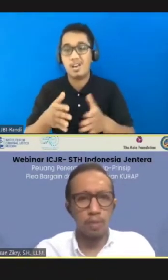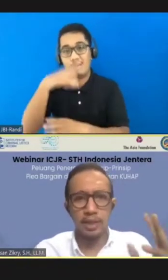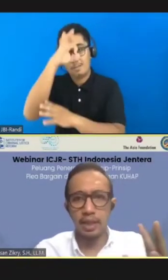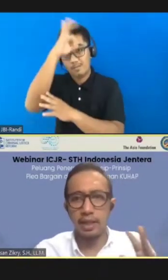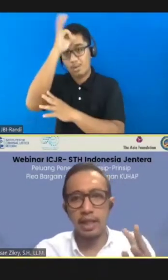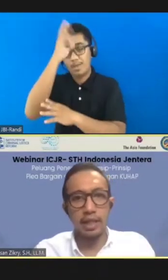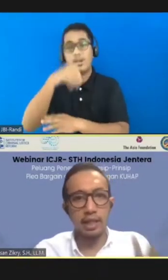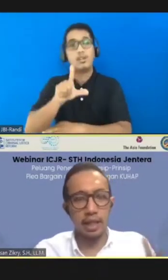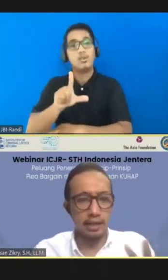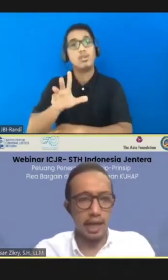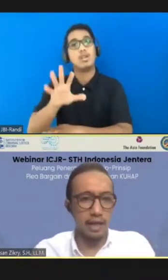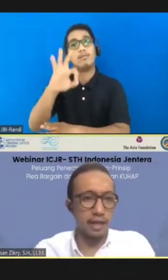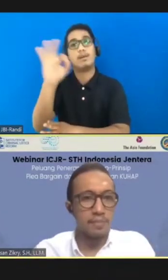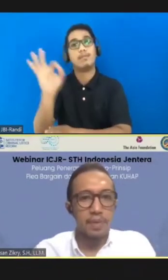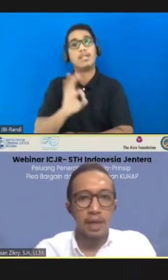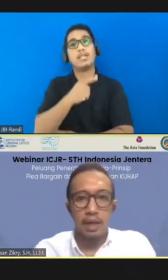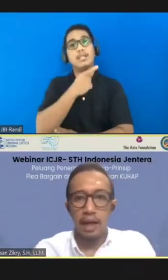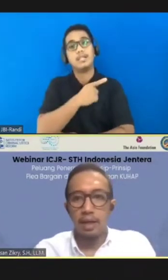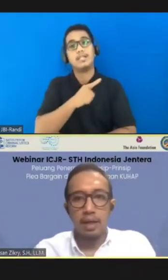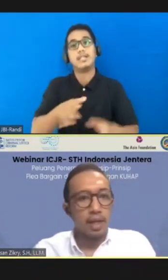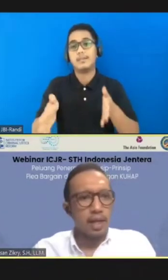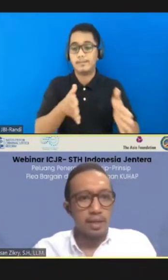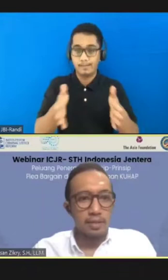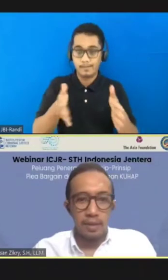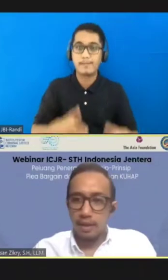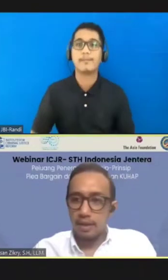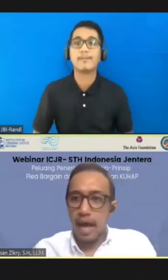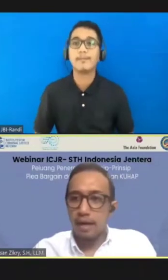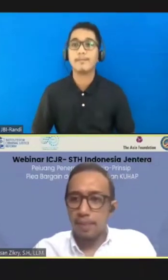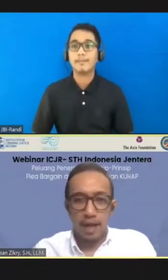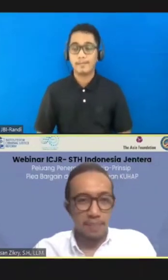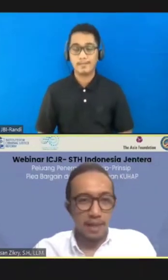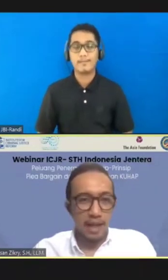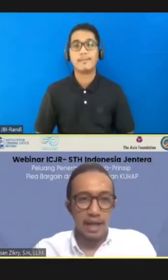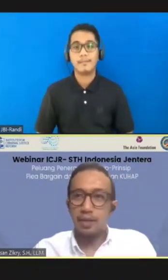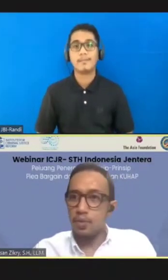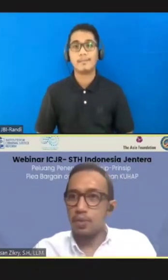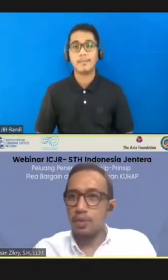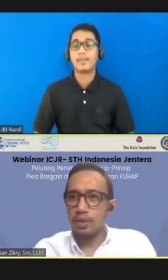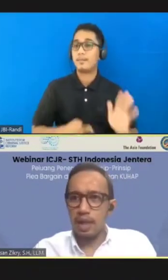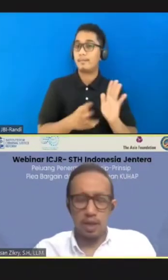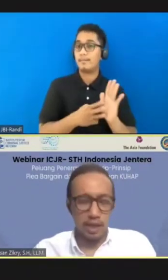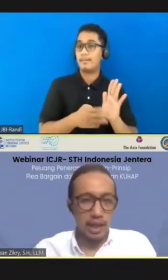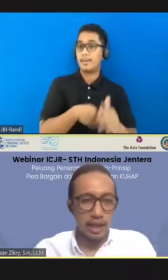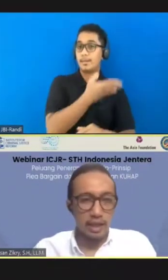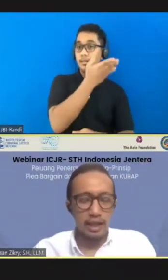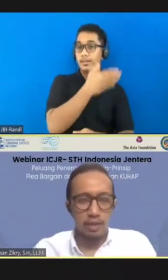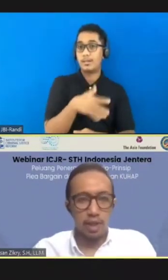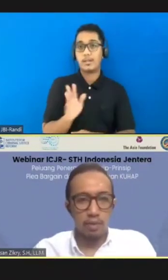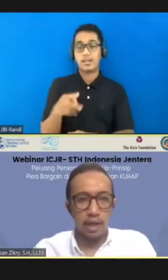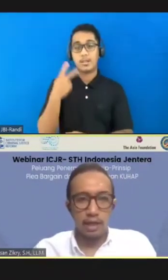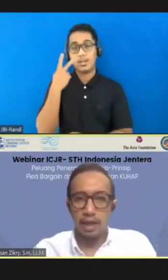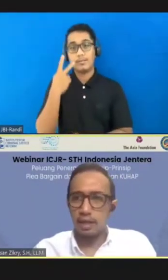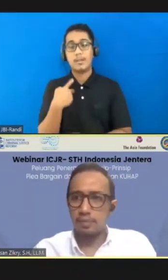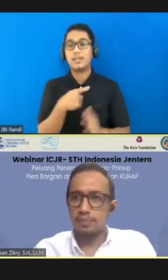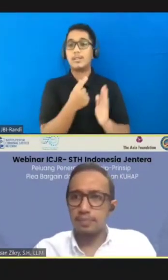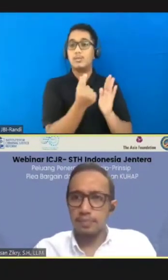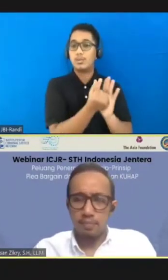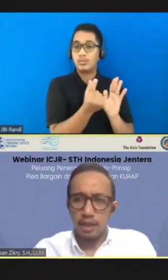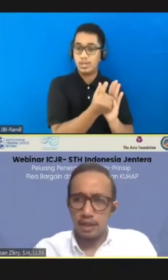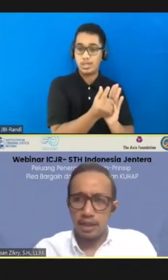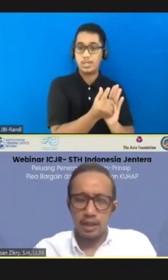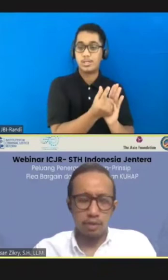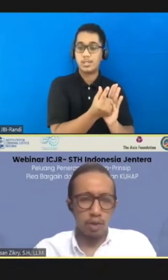75 persennya ini yang ditangani. Nah, dari perkara-perkara itu, kalau kita lihat di undang-undang yang,